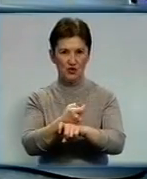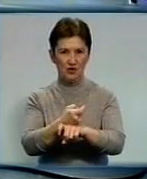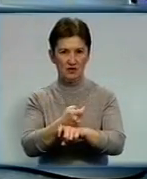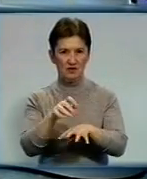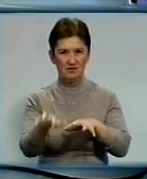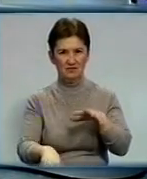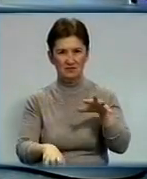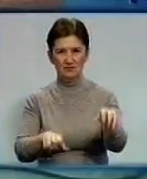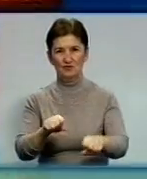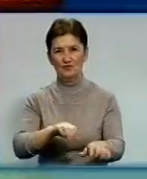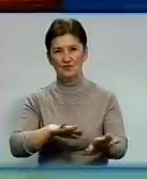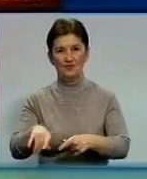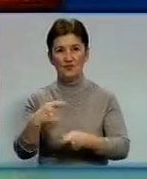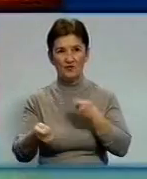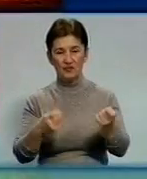Далі про все докладно.